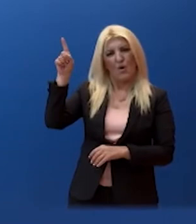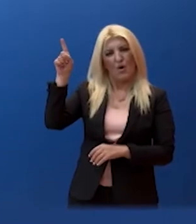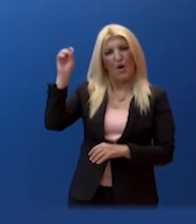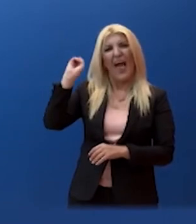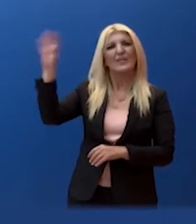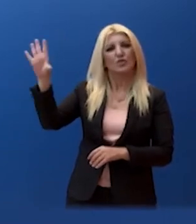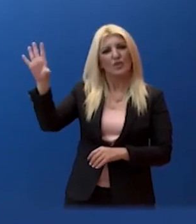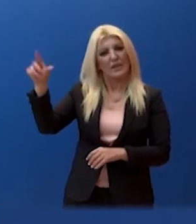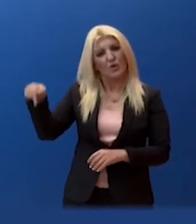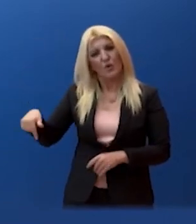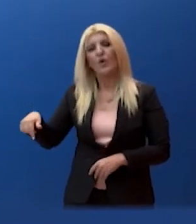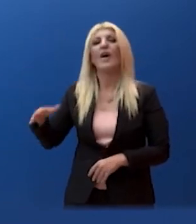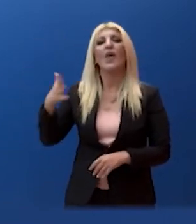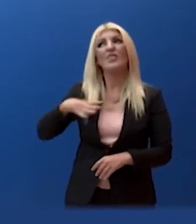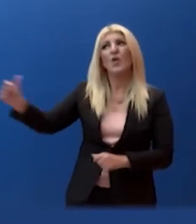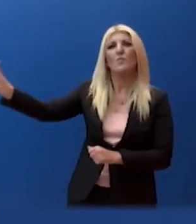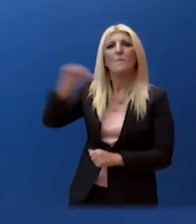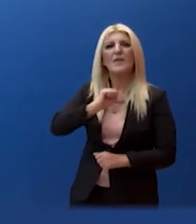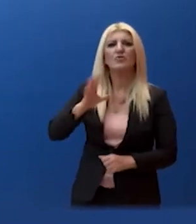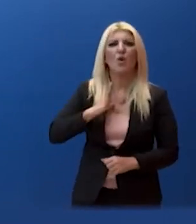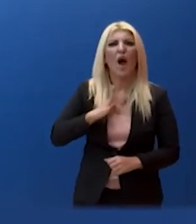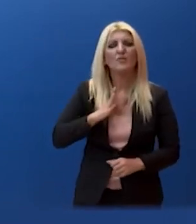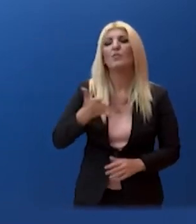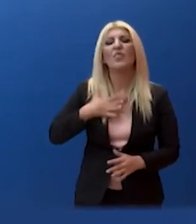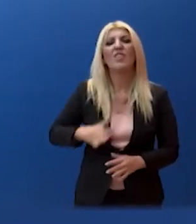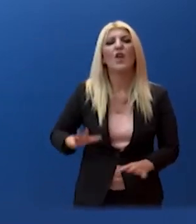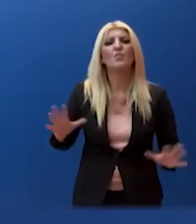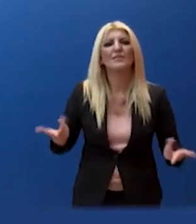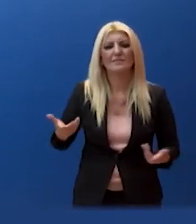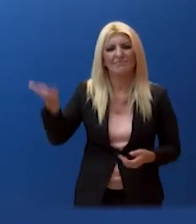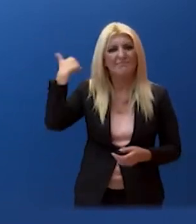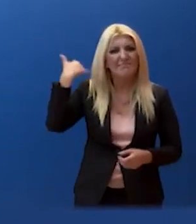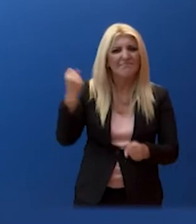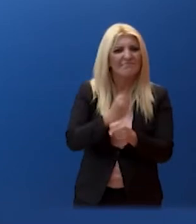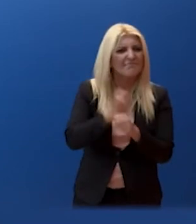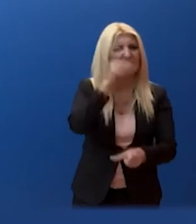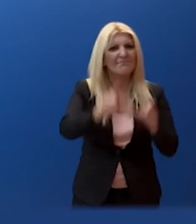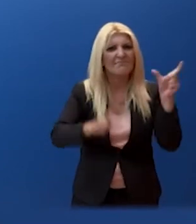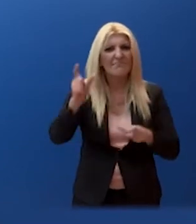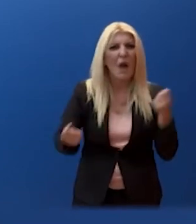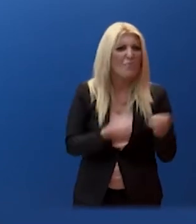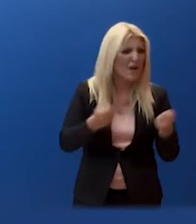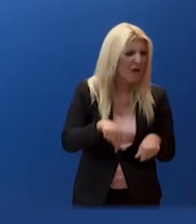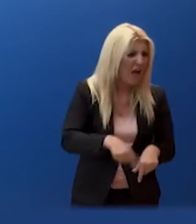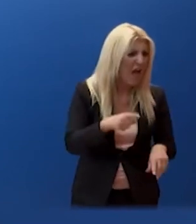Ανακοινώσαμε μείωση των εισφορών κοινωνικής ασφάλισης, η οποία είναι καθοριστική για τη μείωση του κόστου της εργασίας.